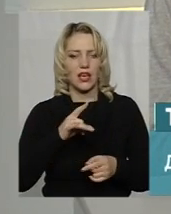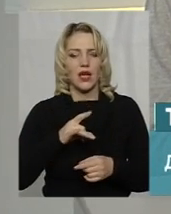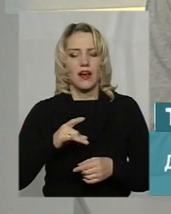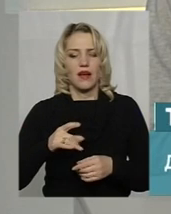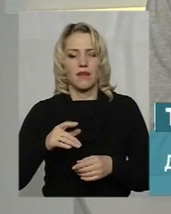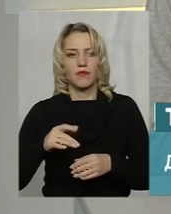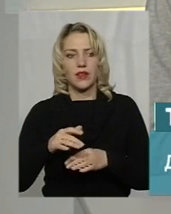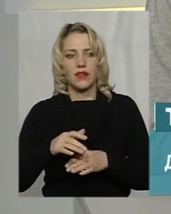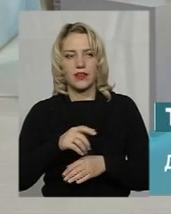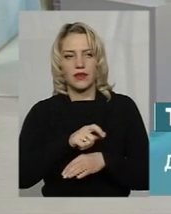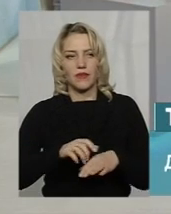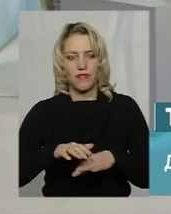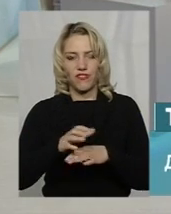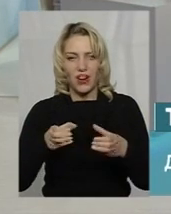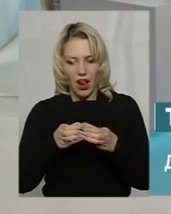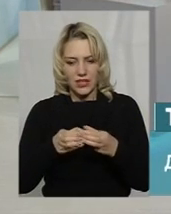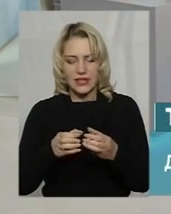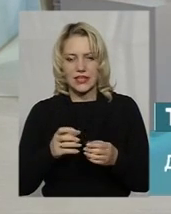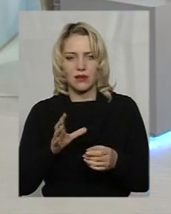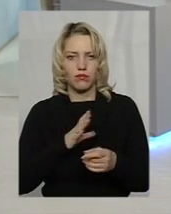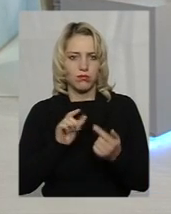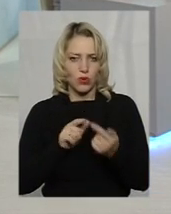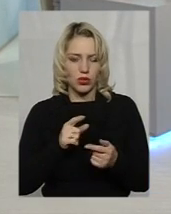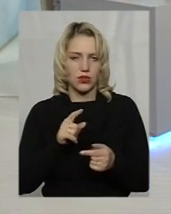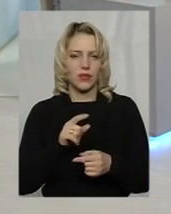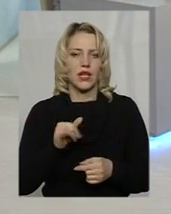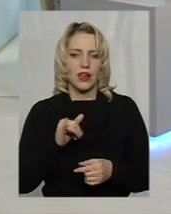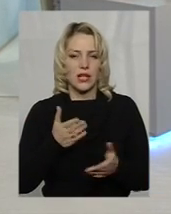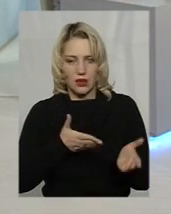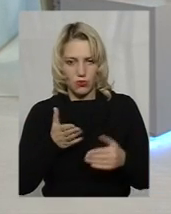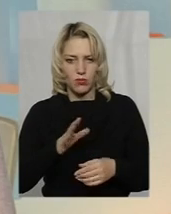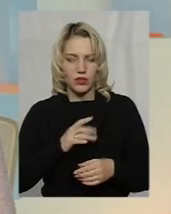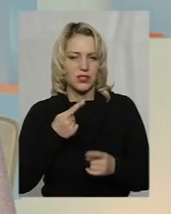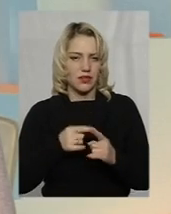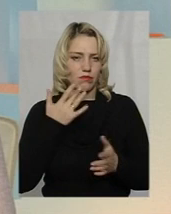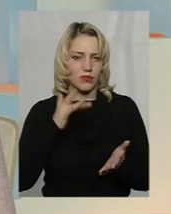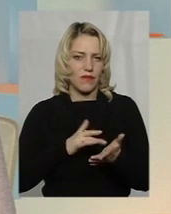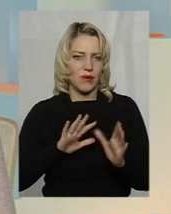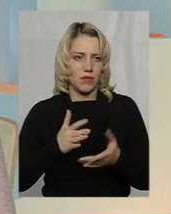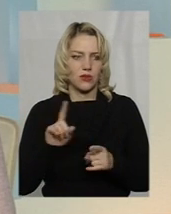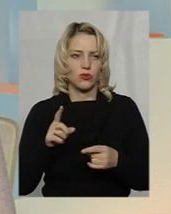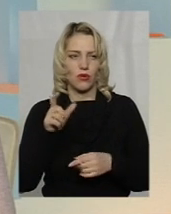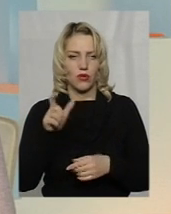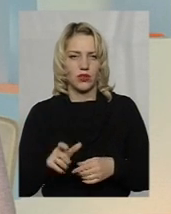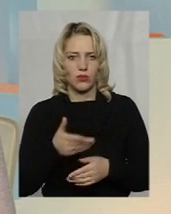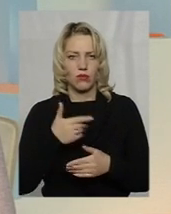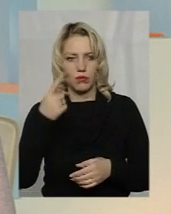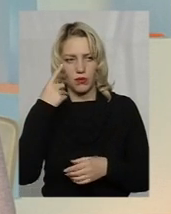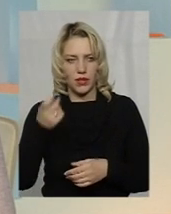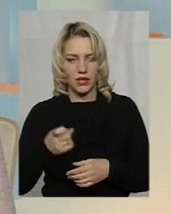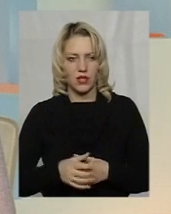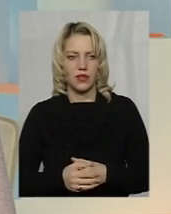іще раз. Його не запрошували, насправді ганебний випадок тоді трапився. По-перше, людину не попередили